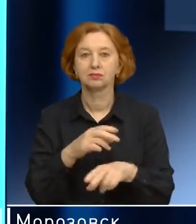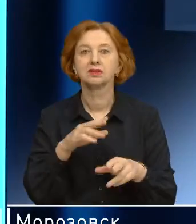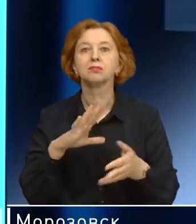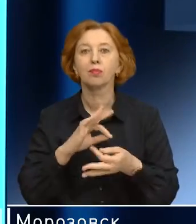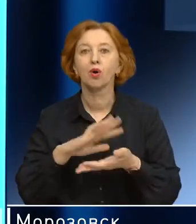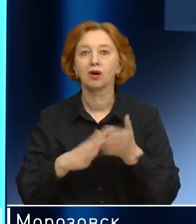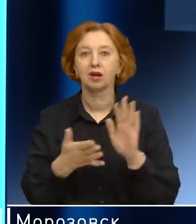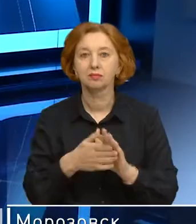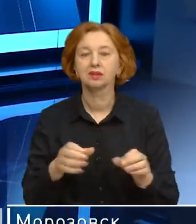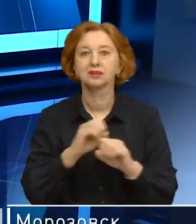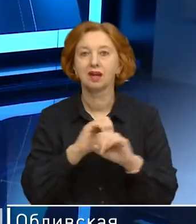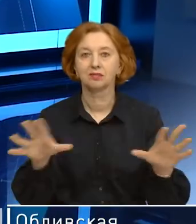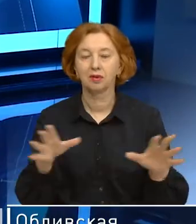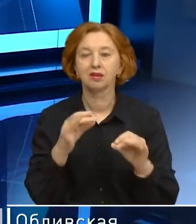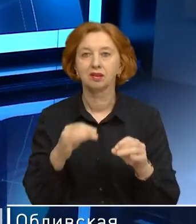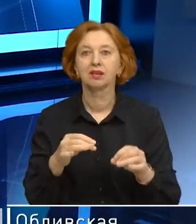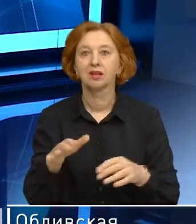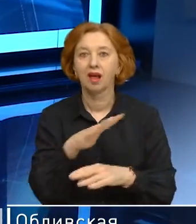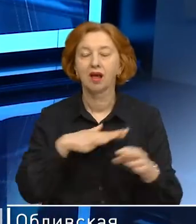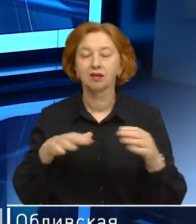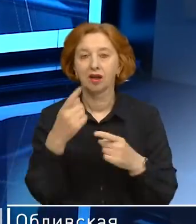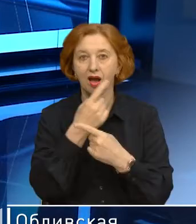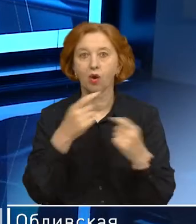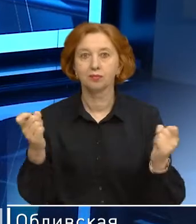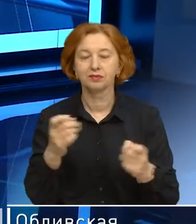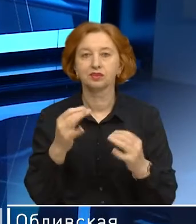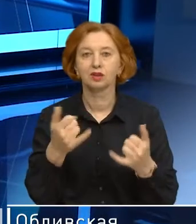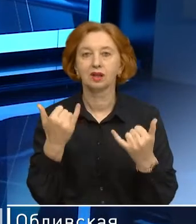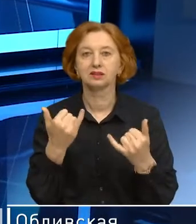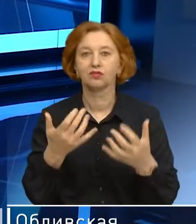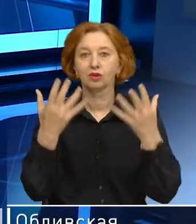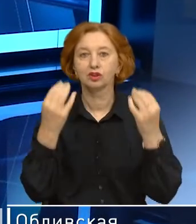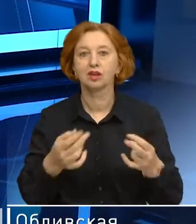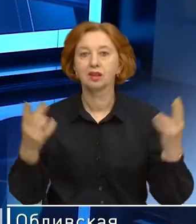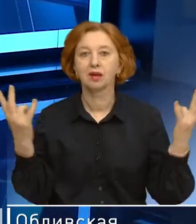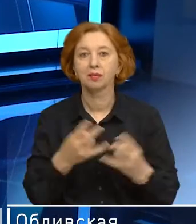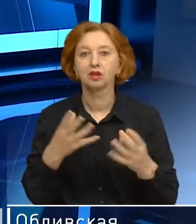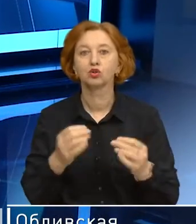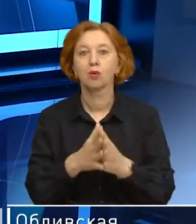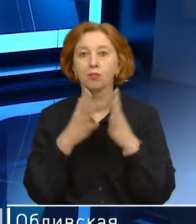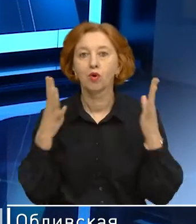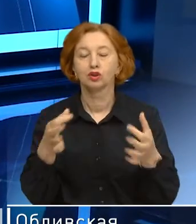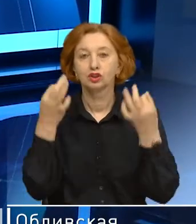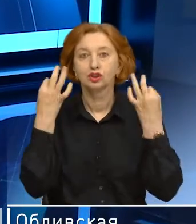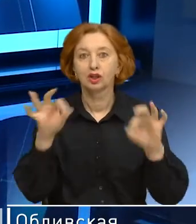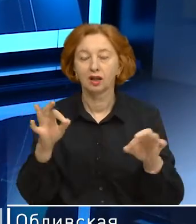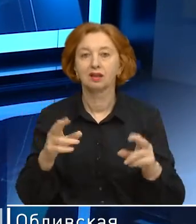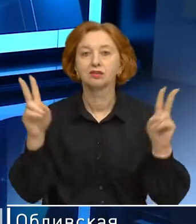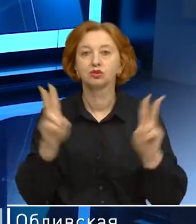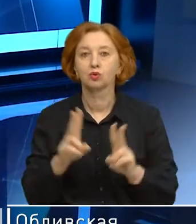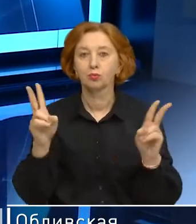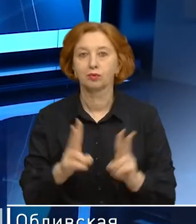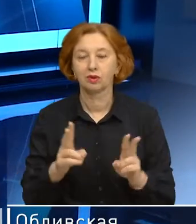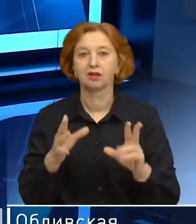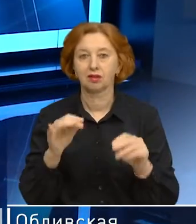с распространением коронавируса. Глава управления отметил, на сегодняшний день необходимо еще более тщательно соблюдать все миры